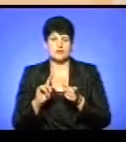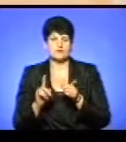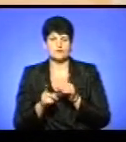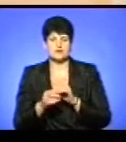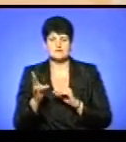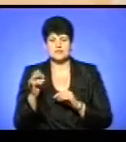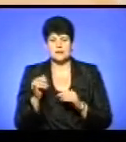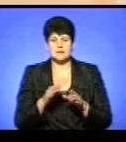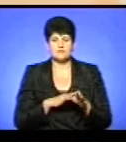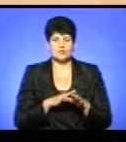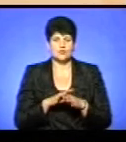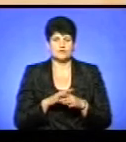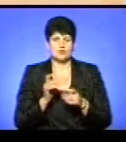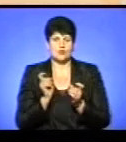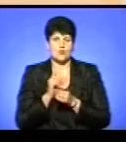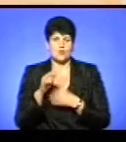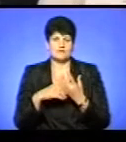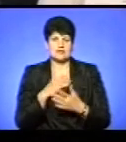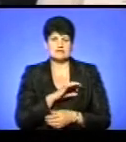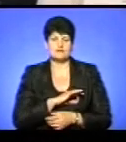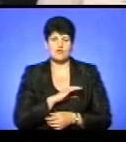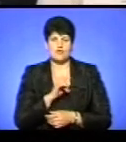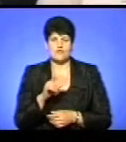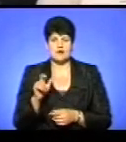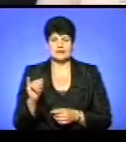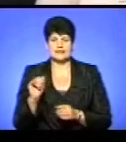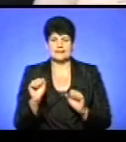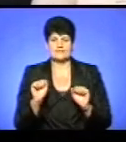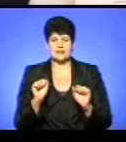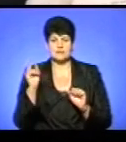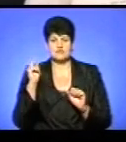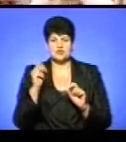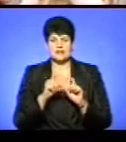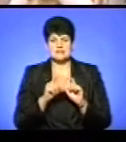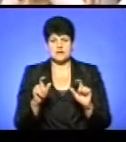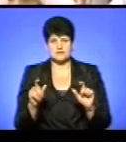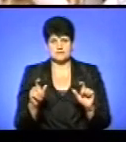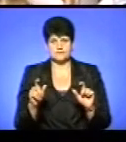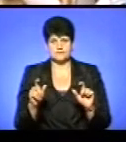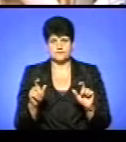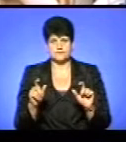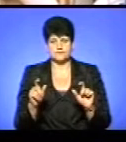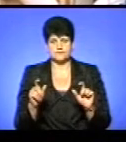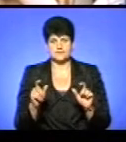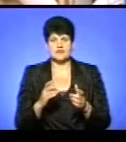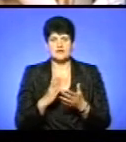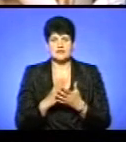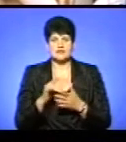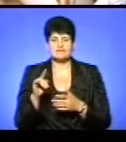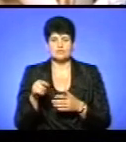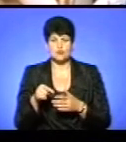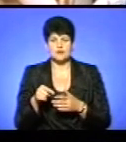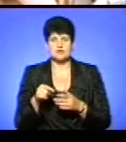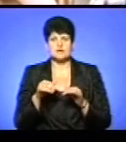соційний навістаючий конфлікт з вихователями та керівниками навчальних закладів. Є діючі